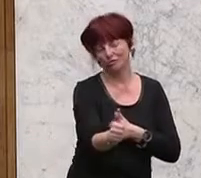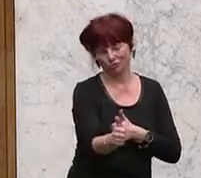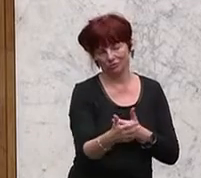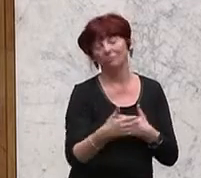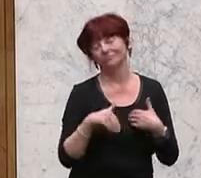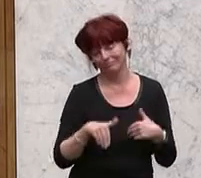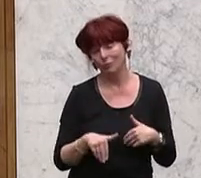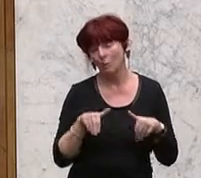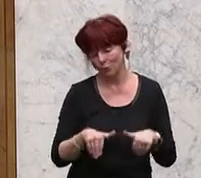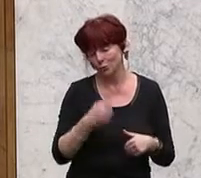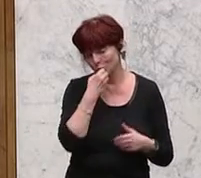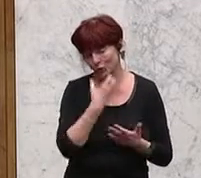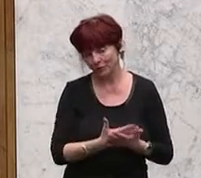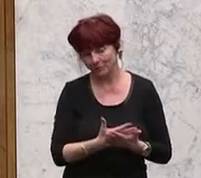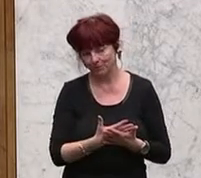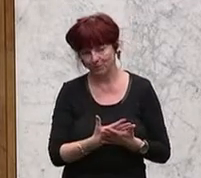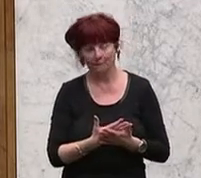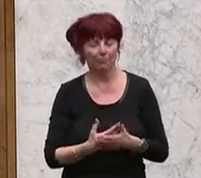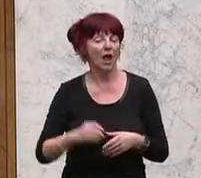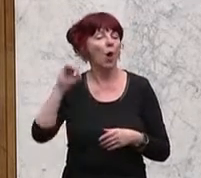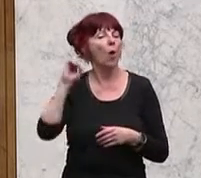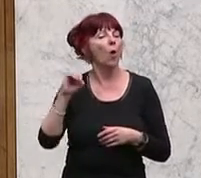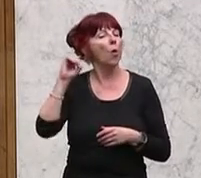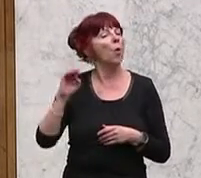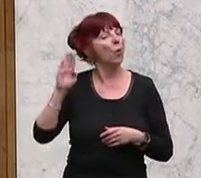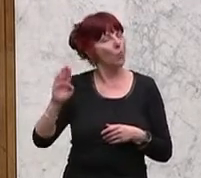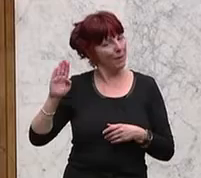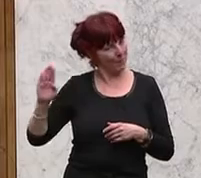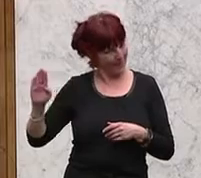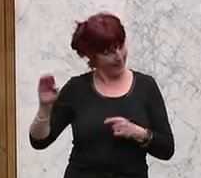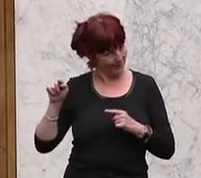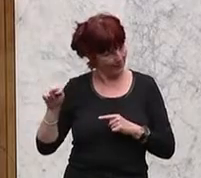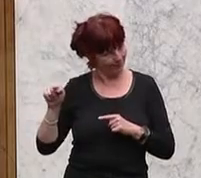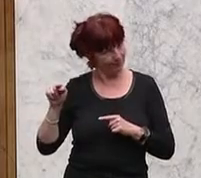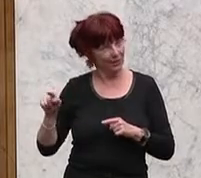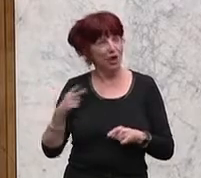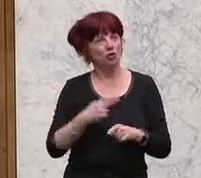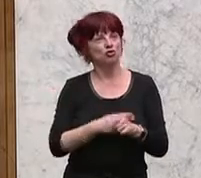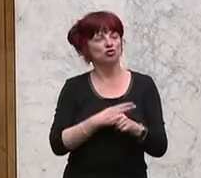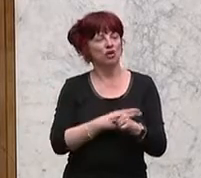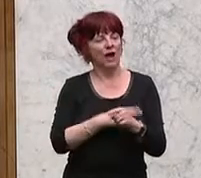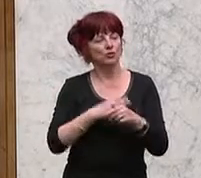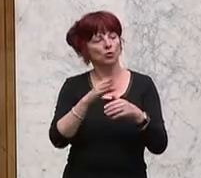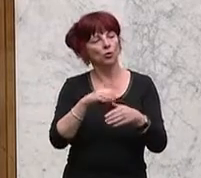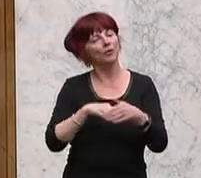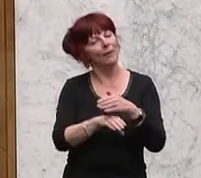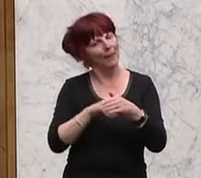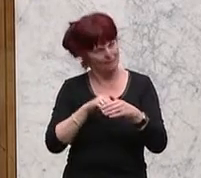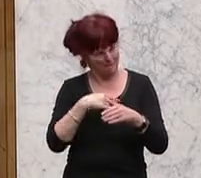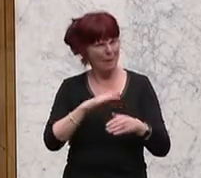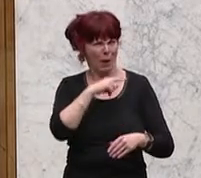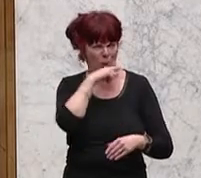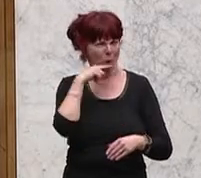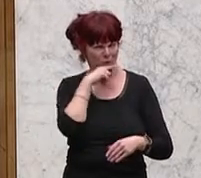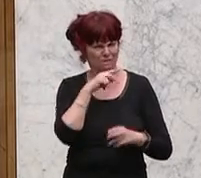zur ÖBB, auch ein Staatsunternehmen, in diesem Fall eher rot angehaucht.